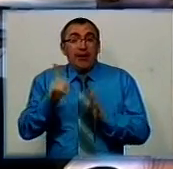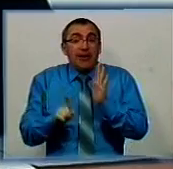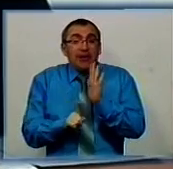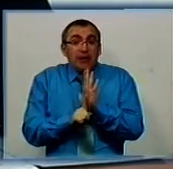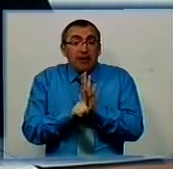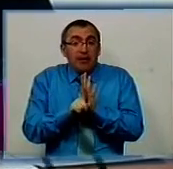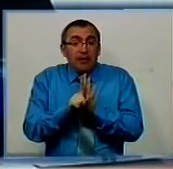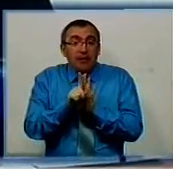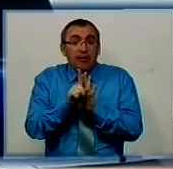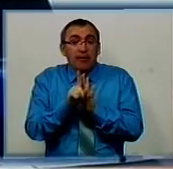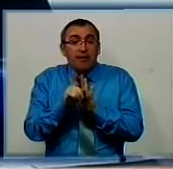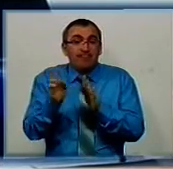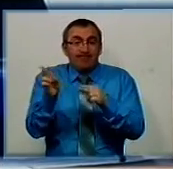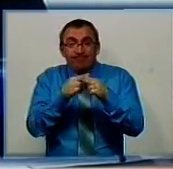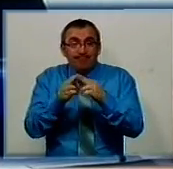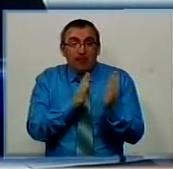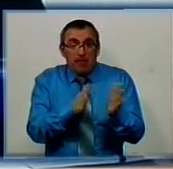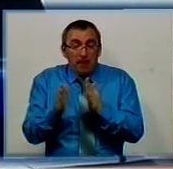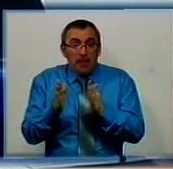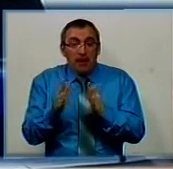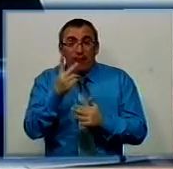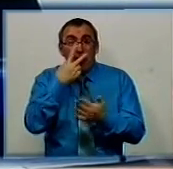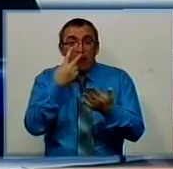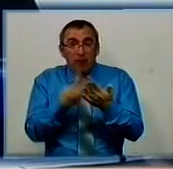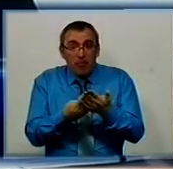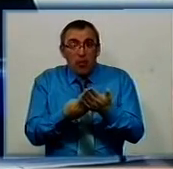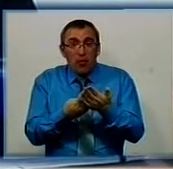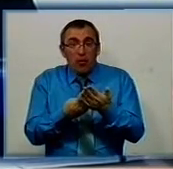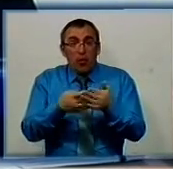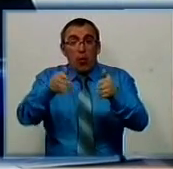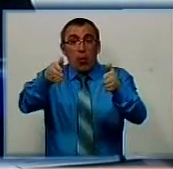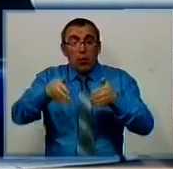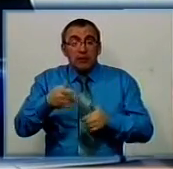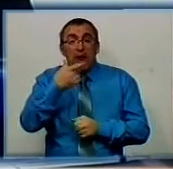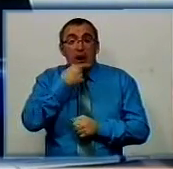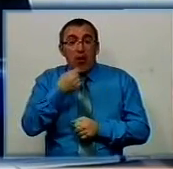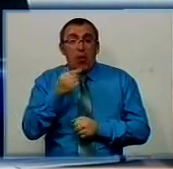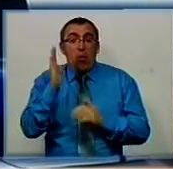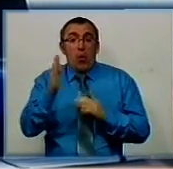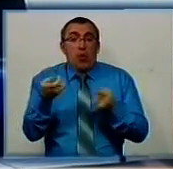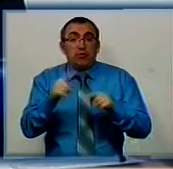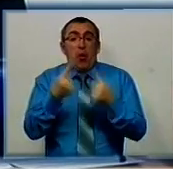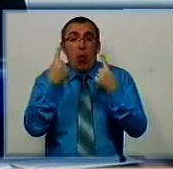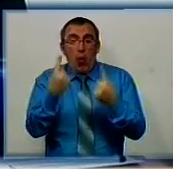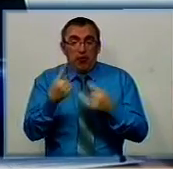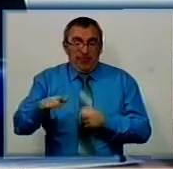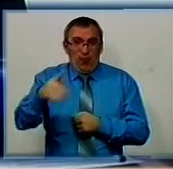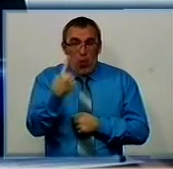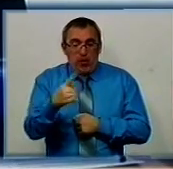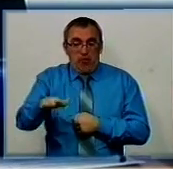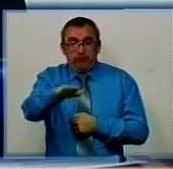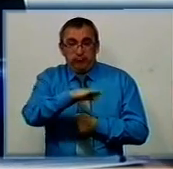наводити якийсь план, як ви бачите, по вулиці Леніна осталась одна кошара, одна напівкошара,